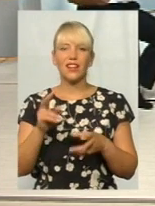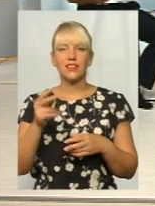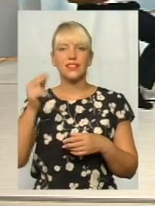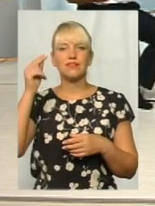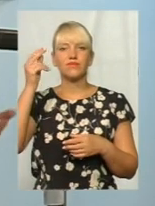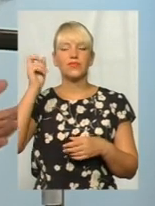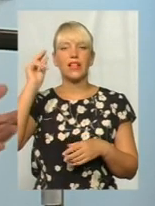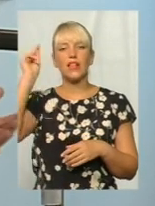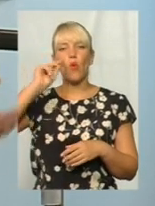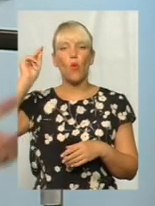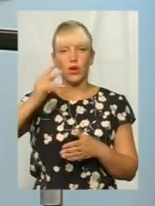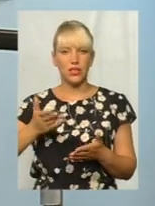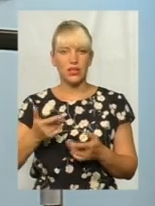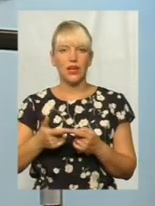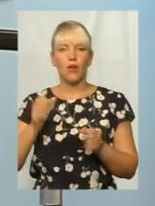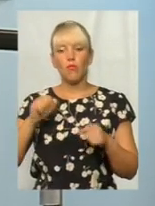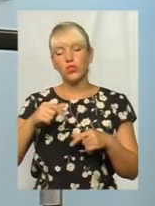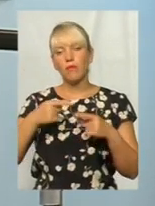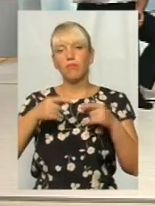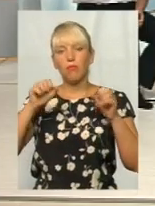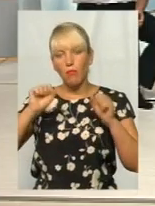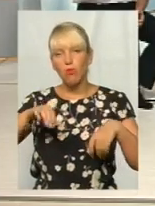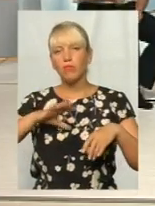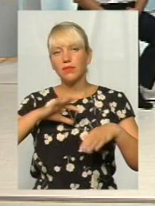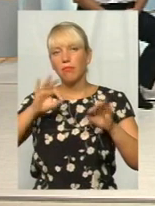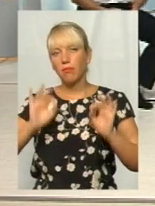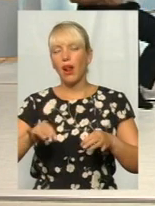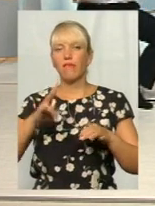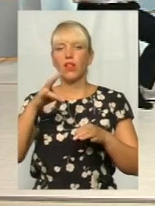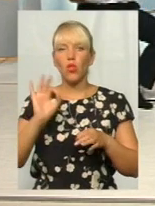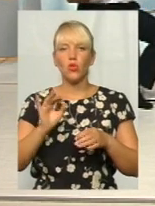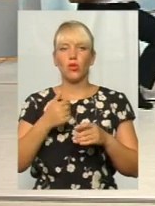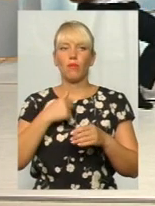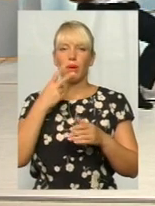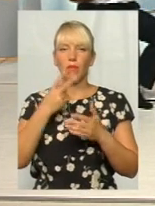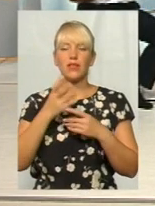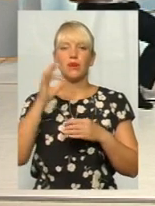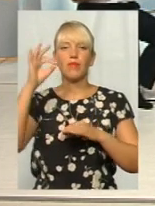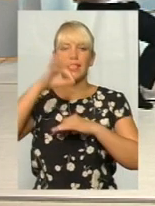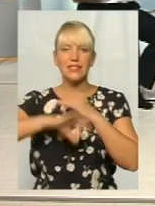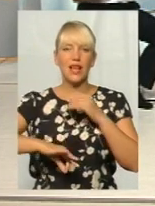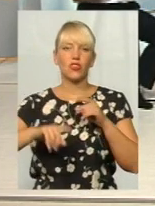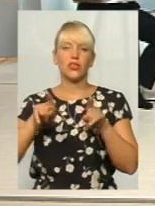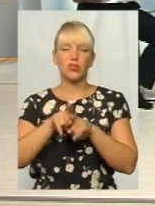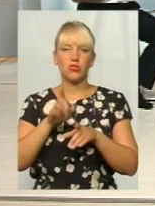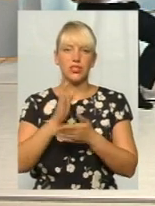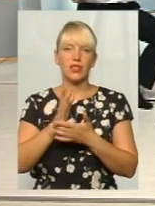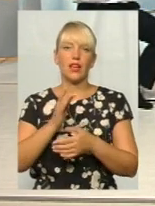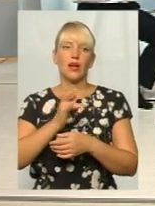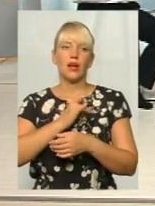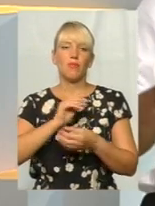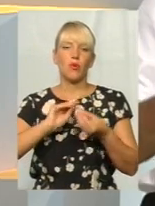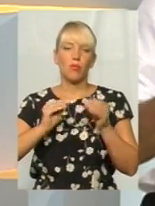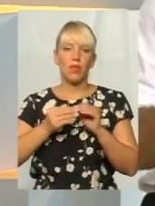можливо теорія правильна, але ми бачимо сьогодні, скажімо, і на Заході є проблема з приватними пенсійною.